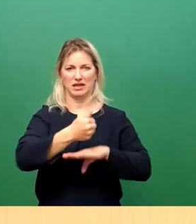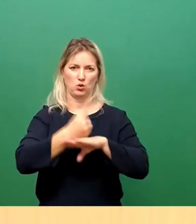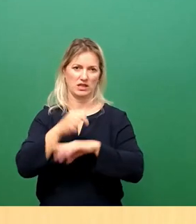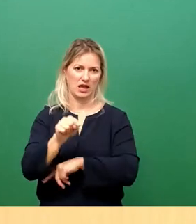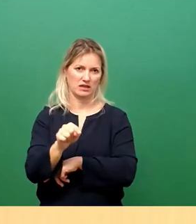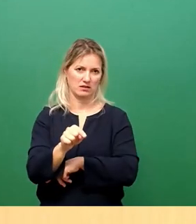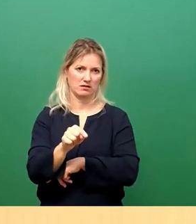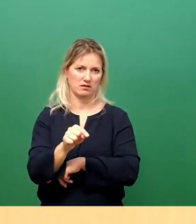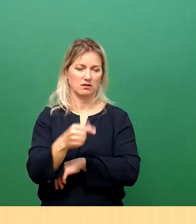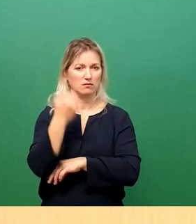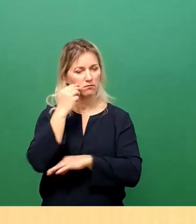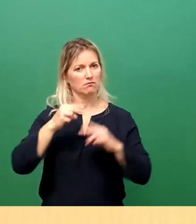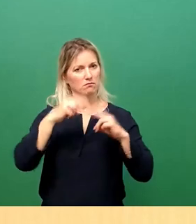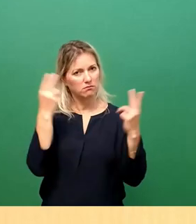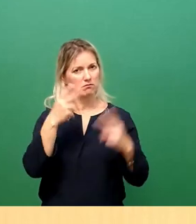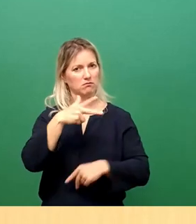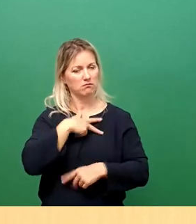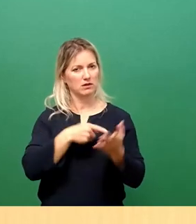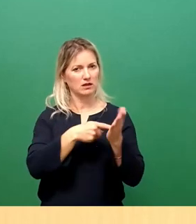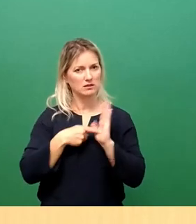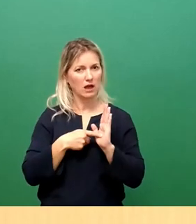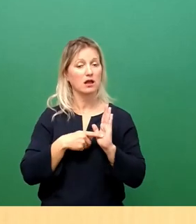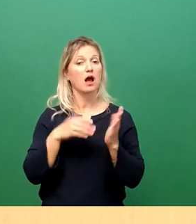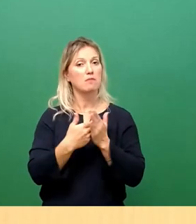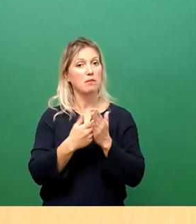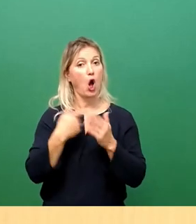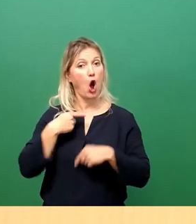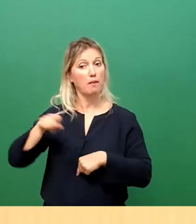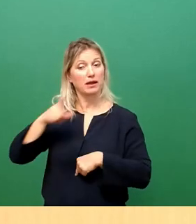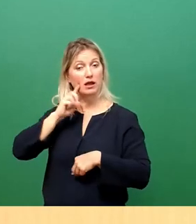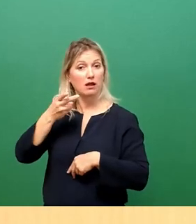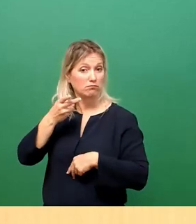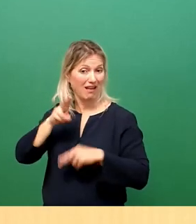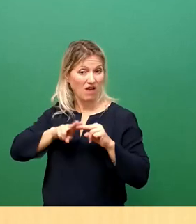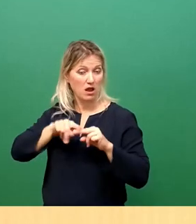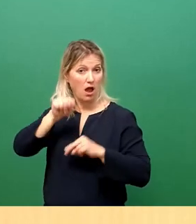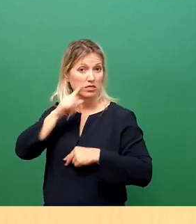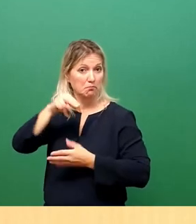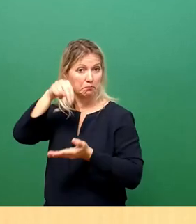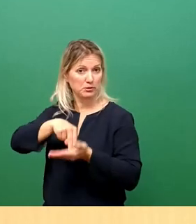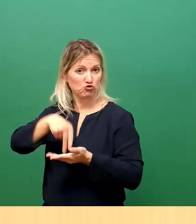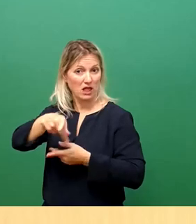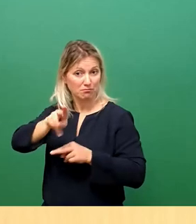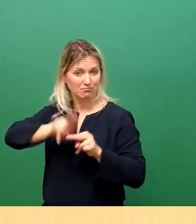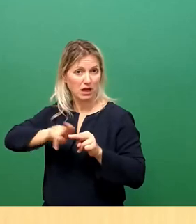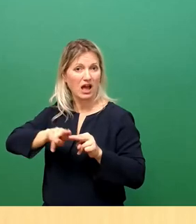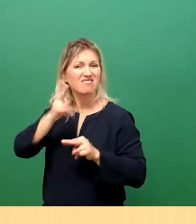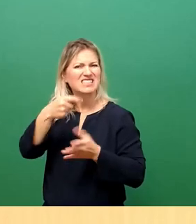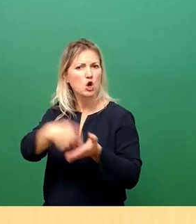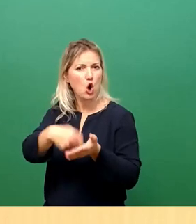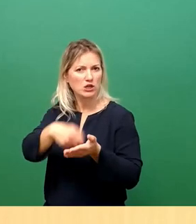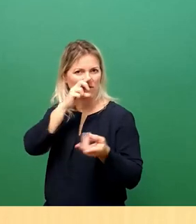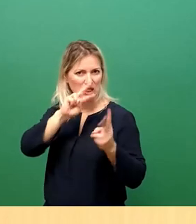dar, welche Varianten, auch die Variante im Bestand, Herr Schulte-Wissermann, auch diese Variante. Was kosten die, wie schnell lassen die sich realisieren?